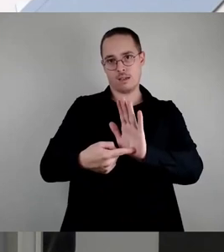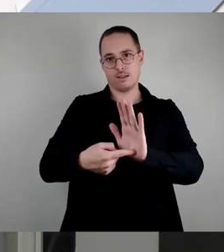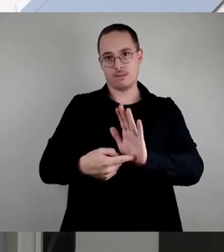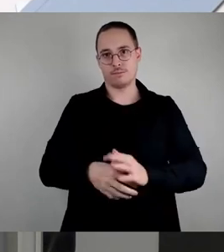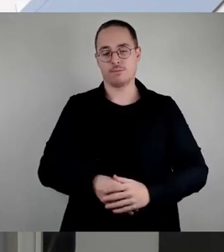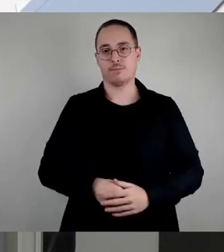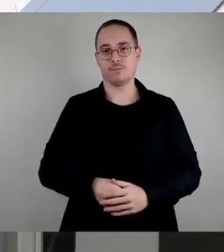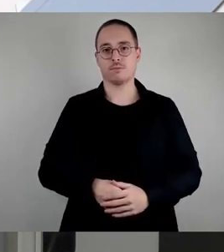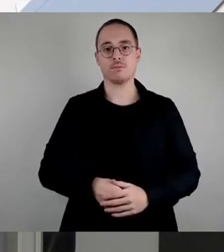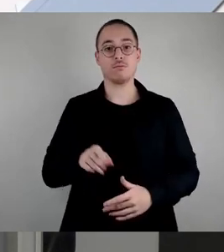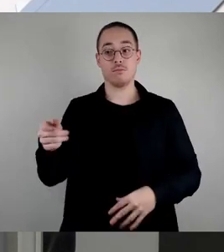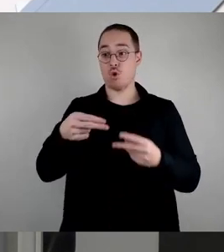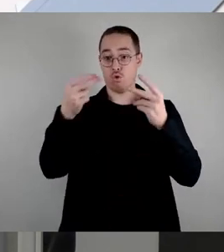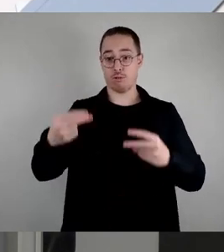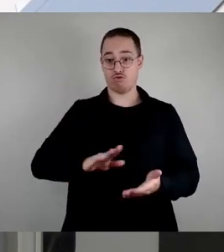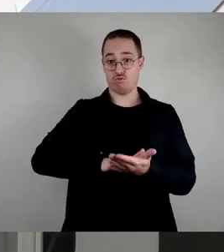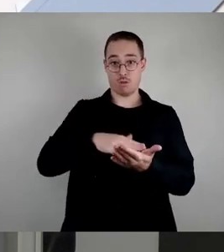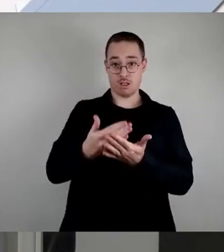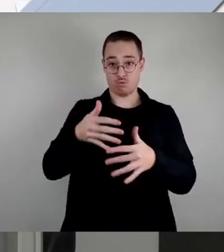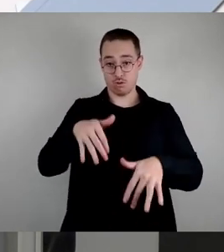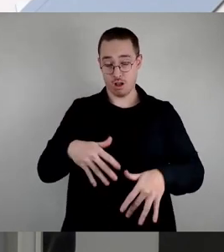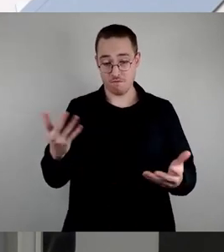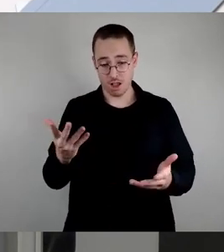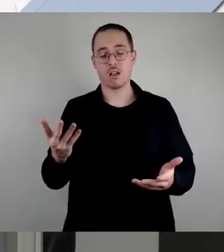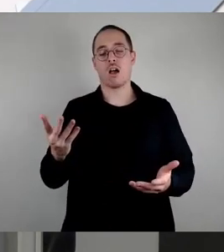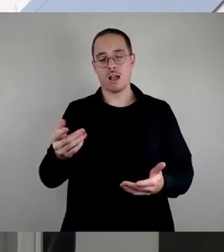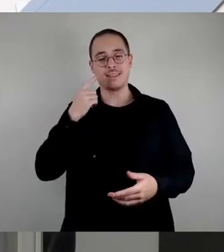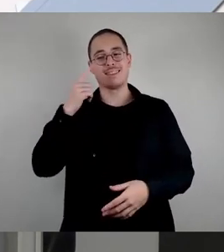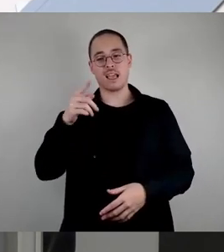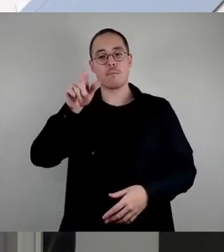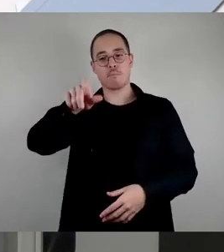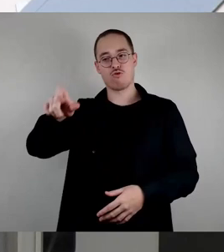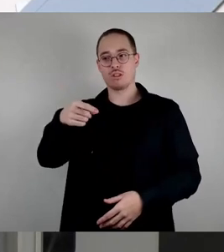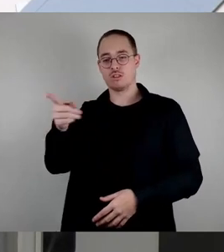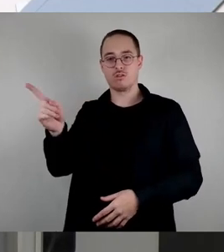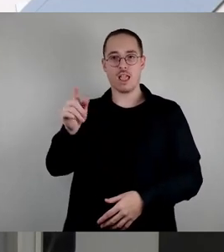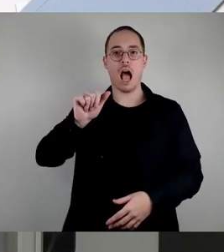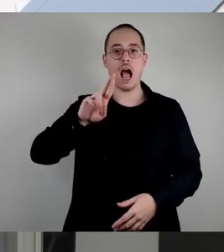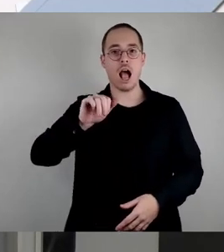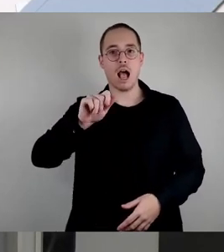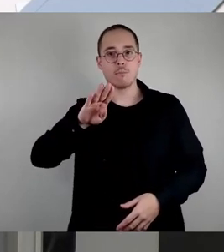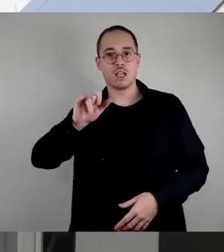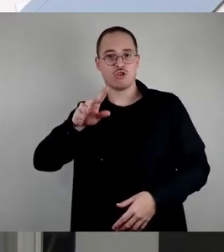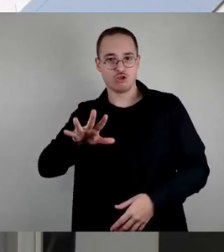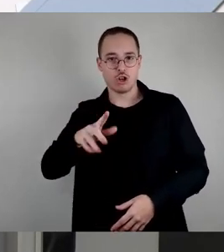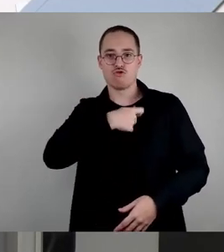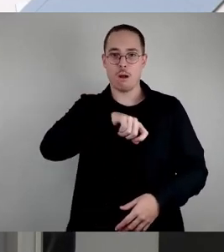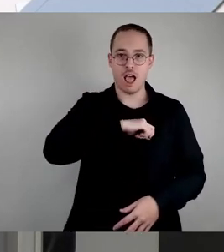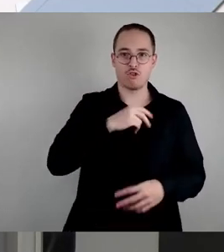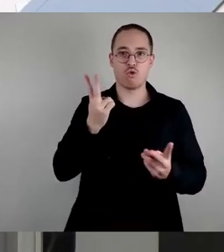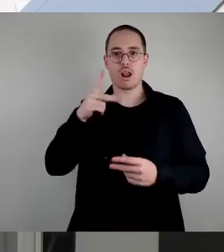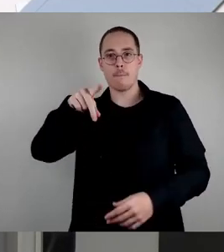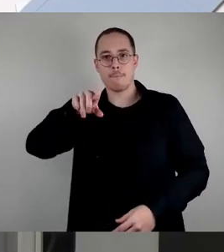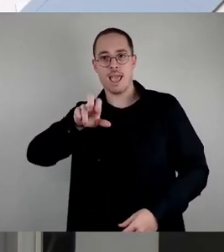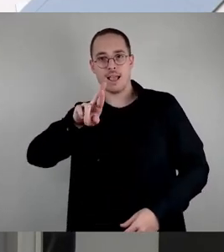wir erwarten, dass Menschen, die zum Beispiel Arabisch sprechen, Spanisch oder Persisch, ein Interesse haben können und sich